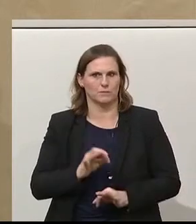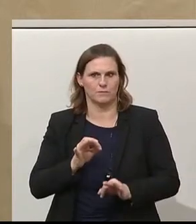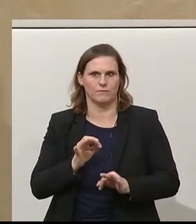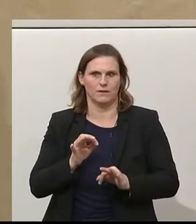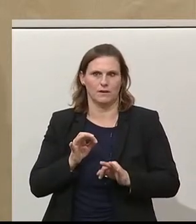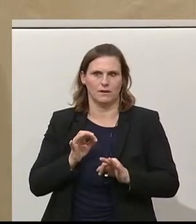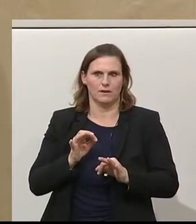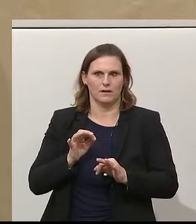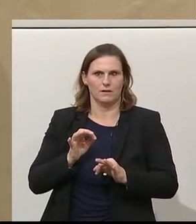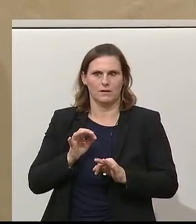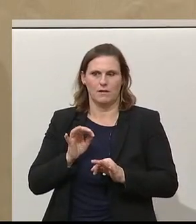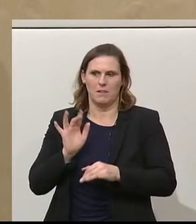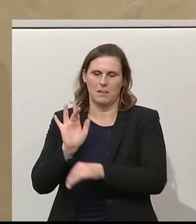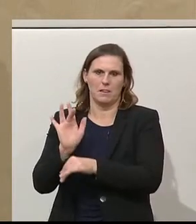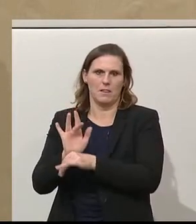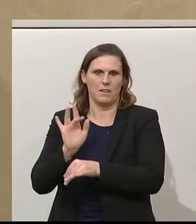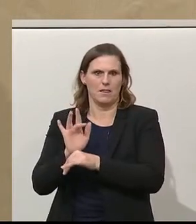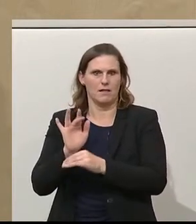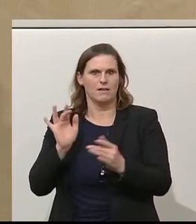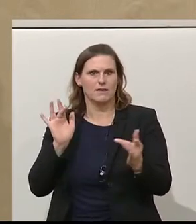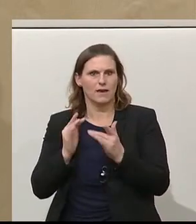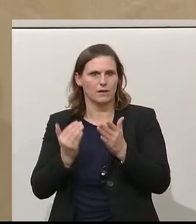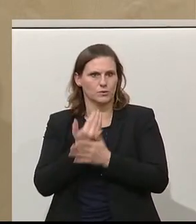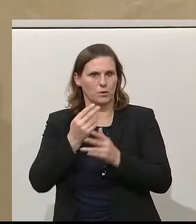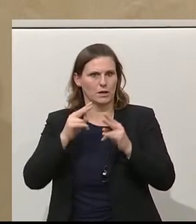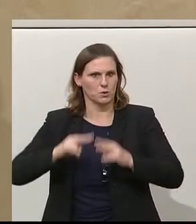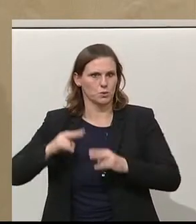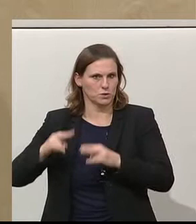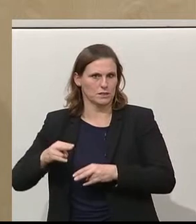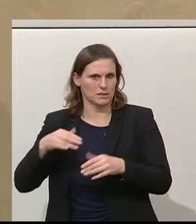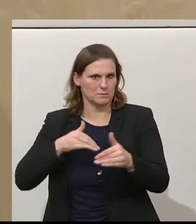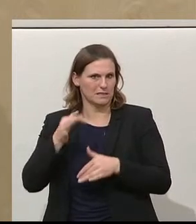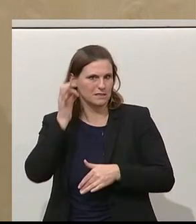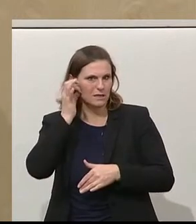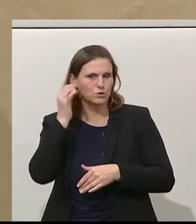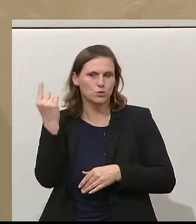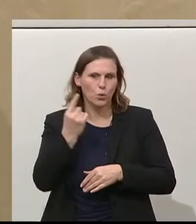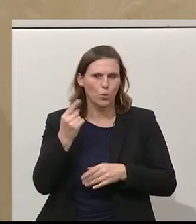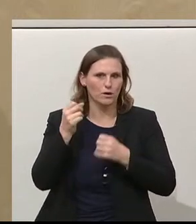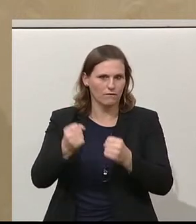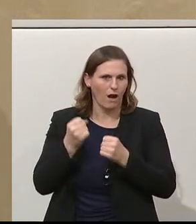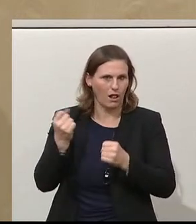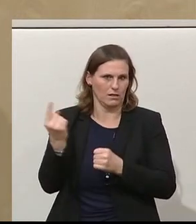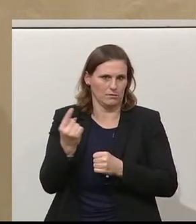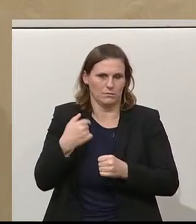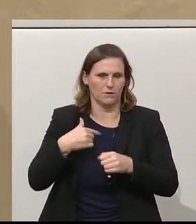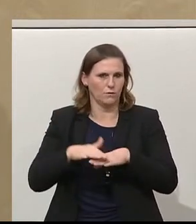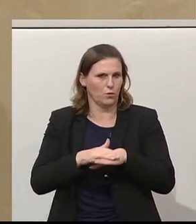Justizministerin, diese Drohungen, diese Gewalt, die da angedroht wurde.